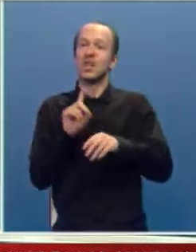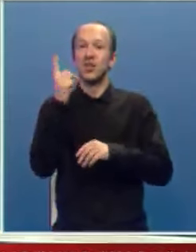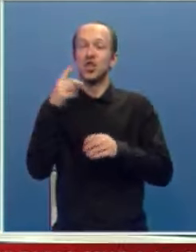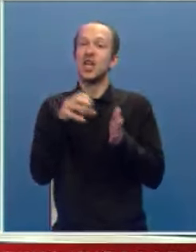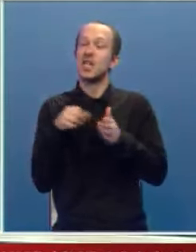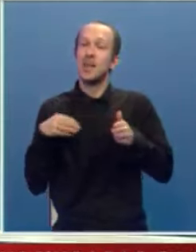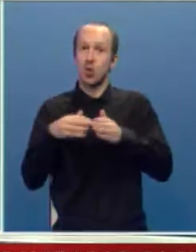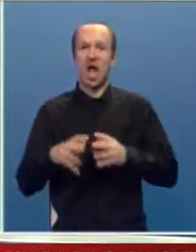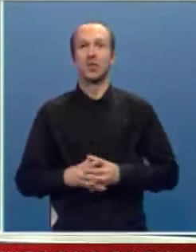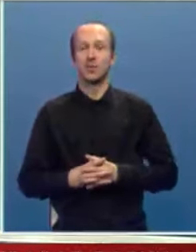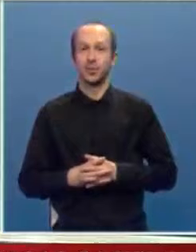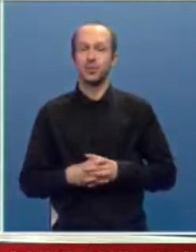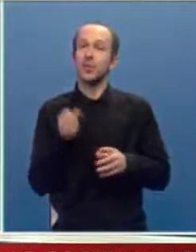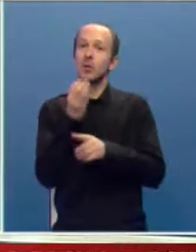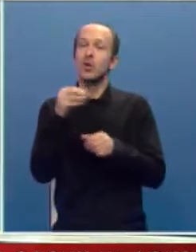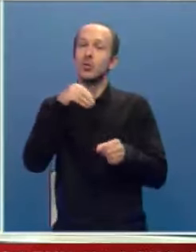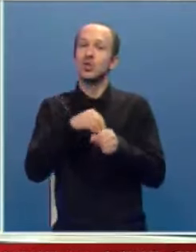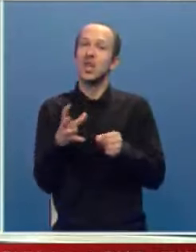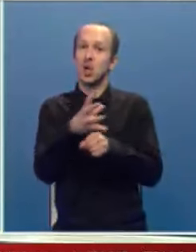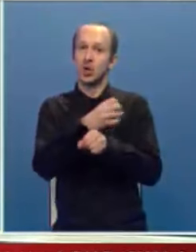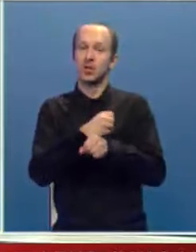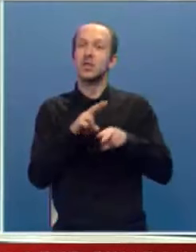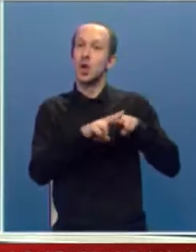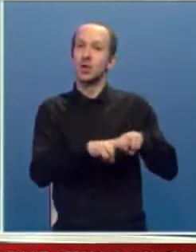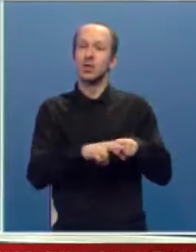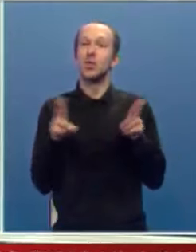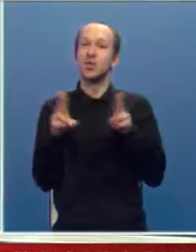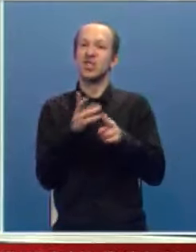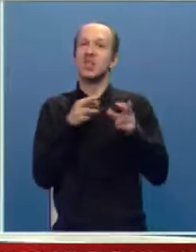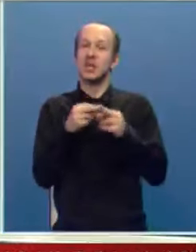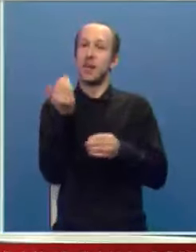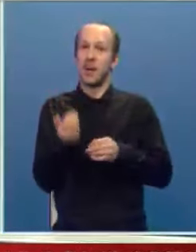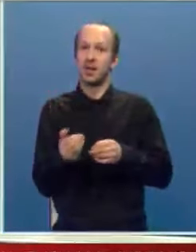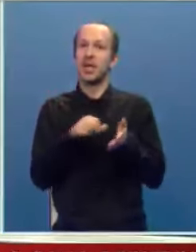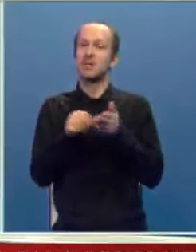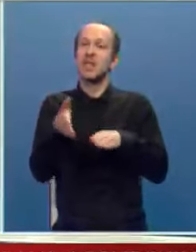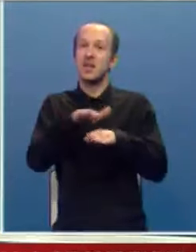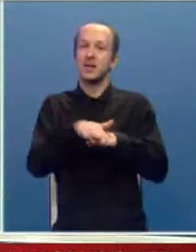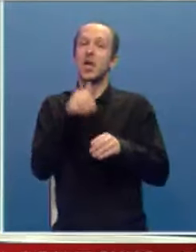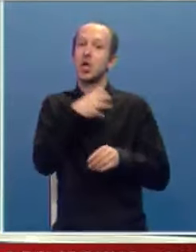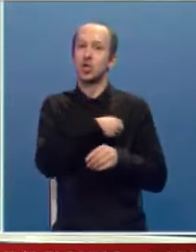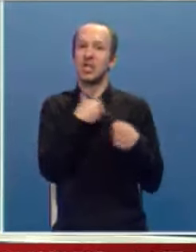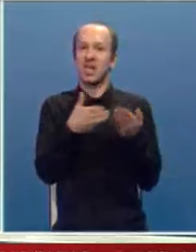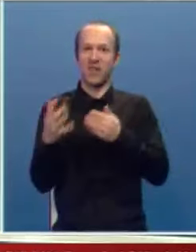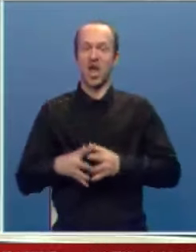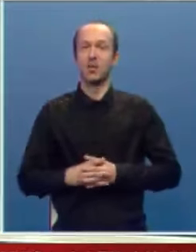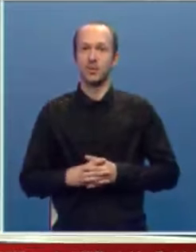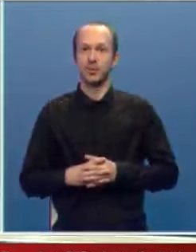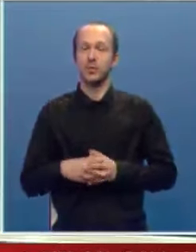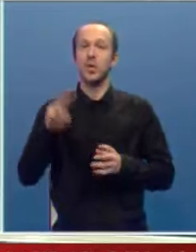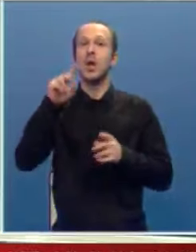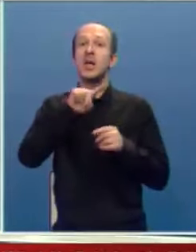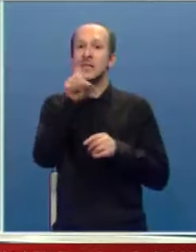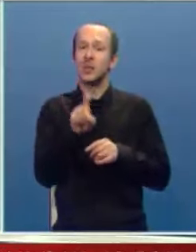većine grada Banja Luka. Brojni budžetski korisnici ostali su uskraćeni za plate, isplate naknada i socijalnih davanja. Pod